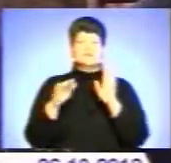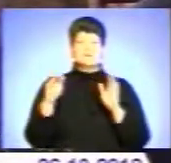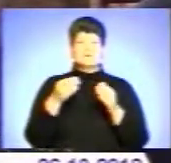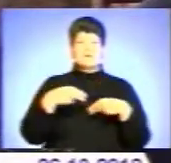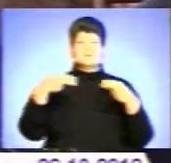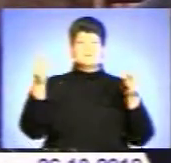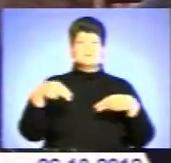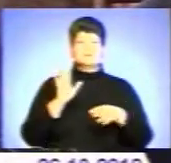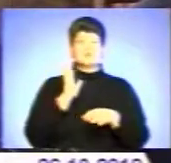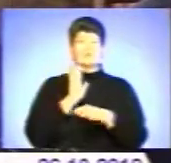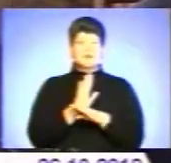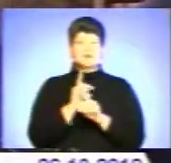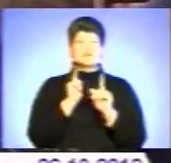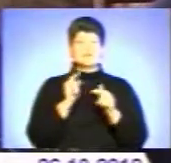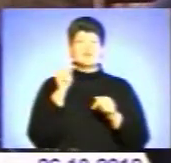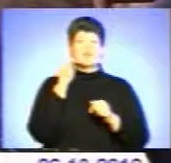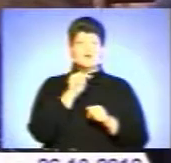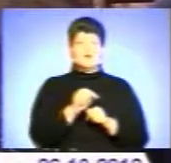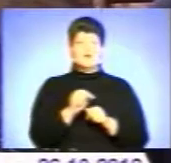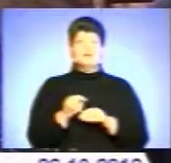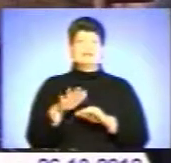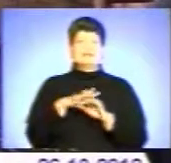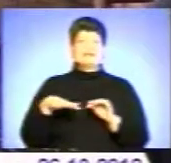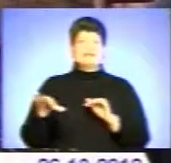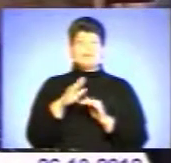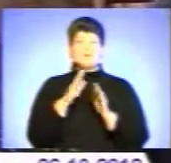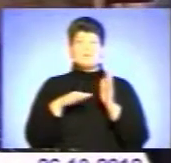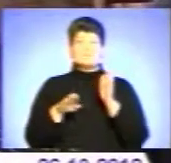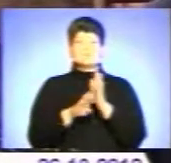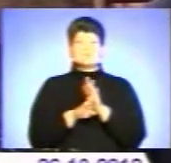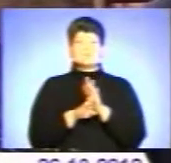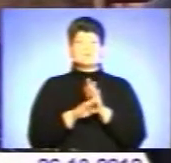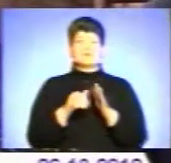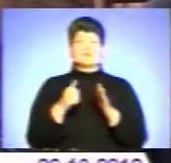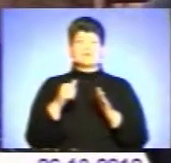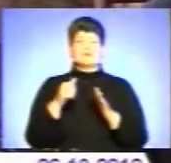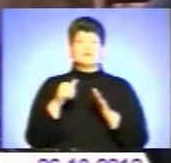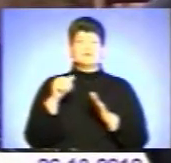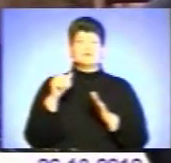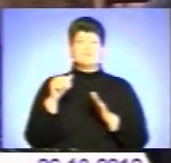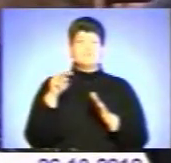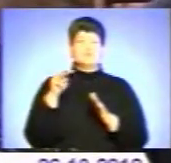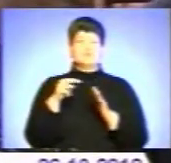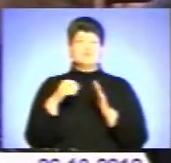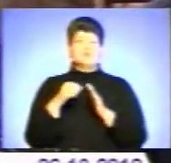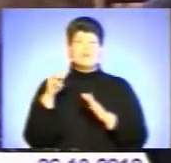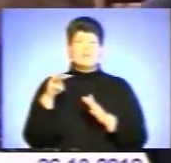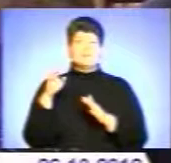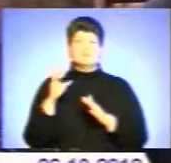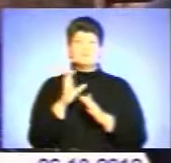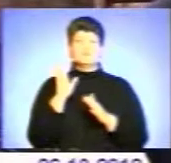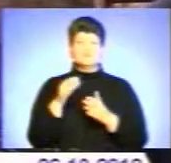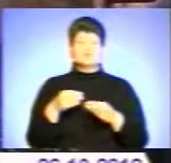підписано наказ, згідно якого територіальні підрозділи ДМС 28 жовтня